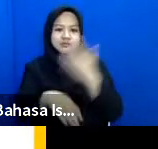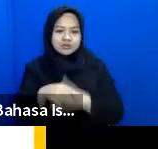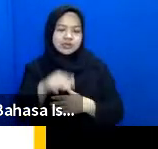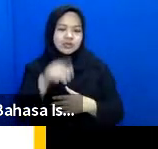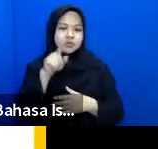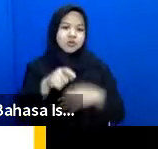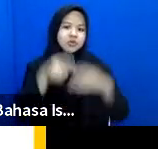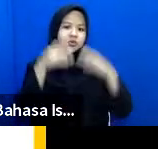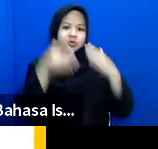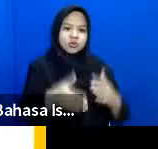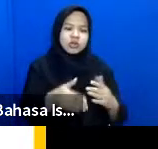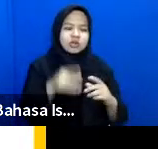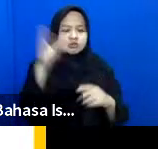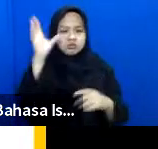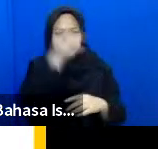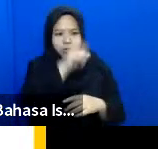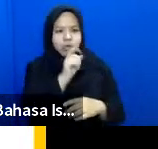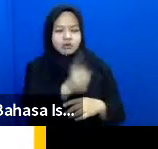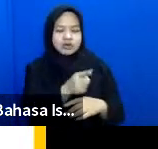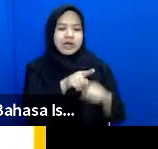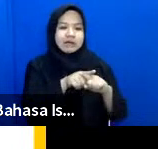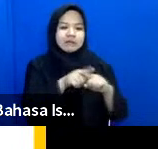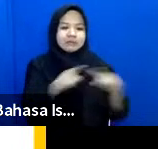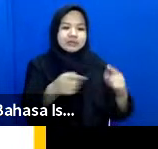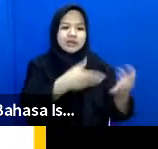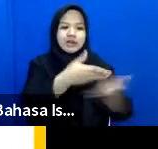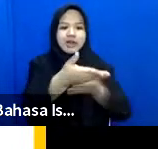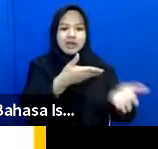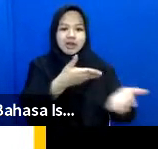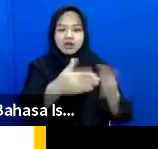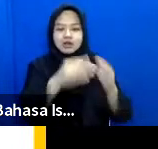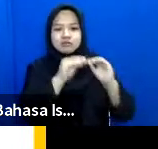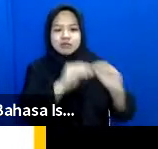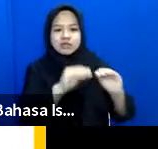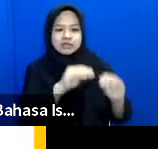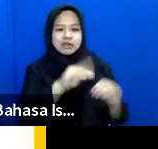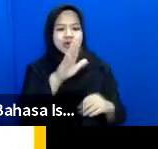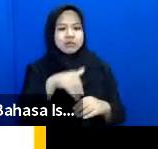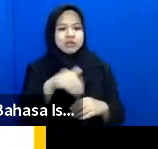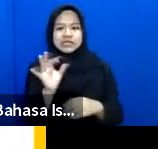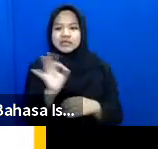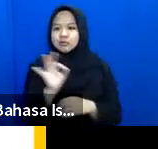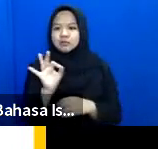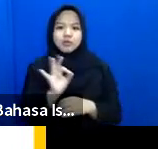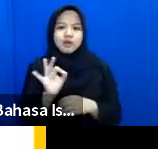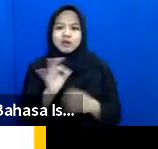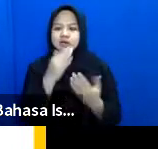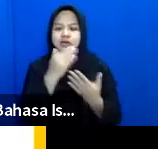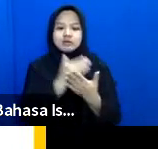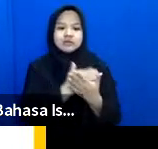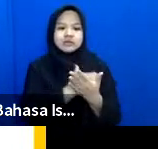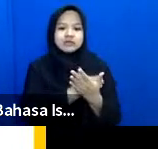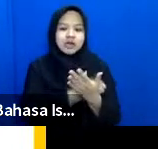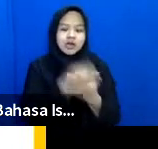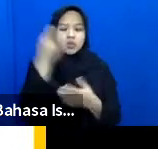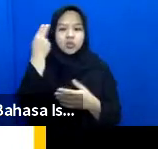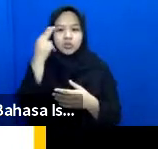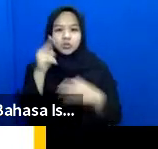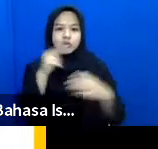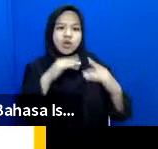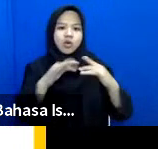disabilitas namun dalam layanan pendidikan masih belum ada kebijakan-kebijakan untuk